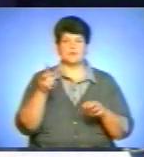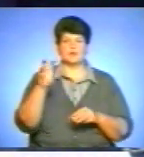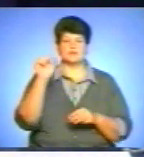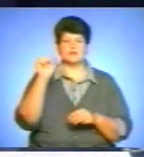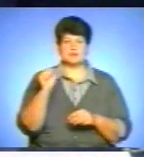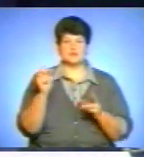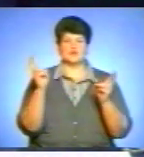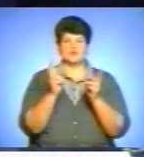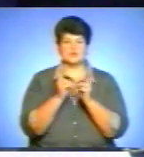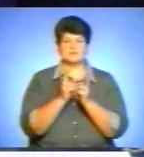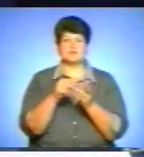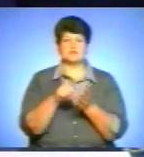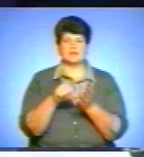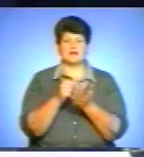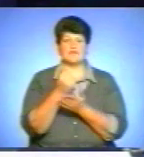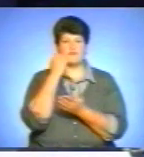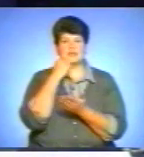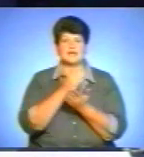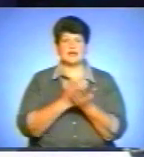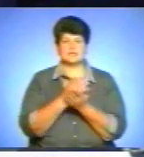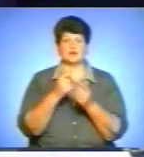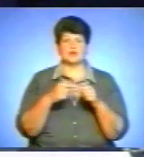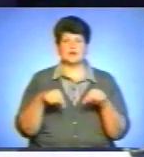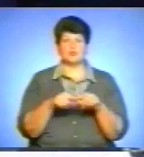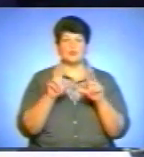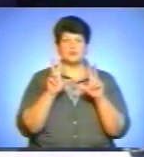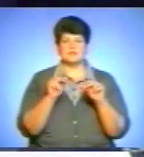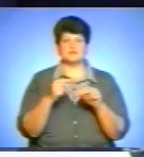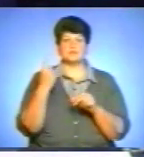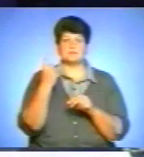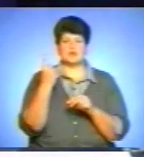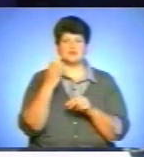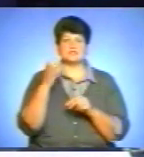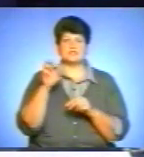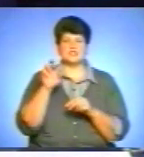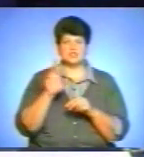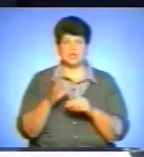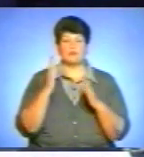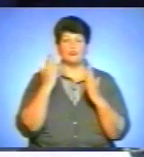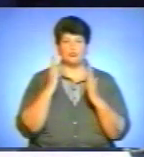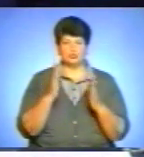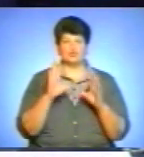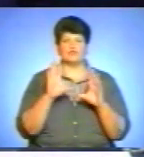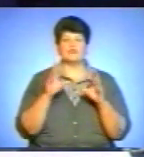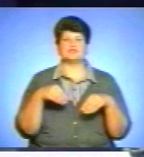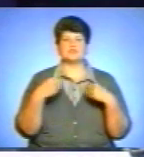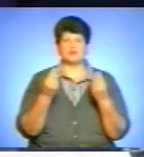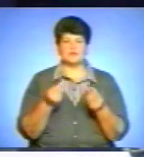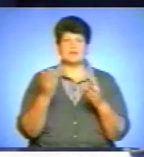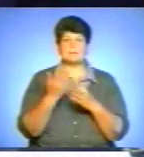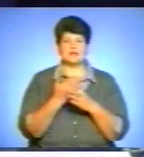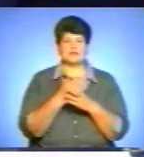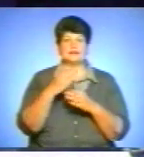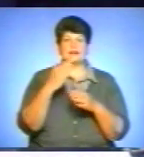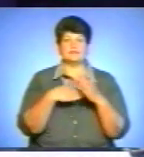представниками ветеранських організацій пообіцяв, що вже з 1 січня наступного року будуть встановлені пільги для інвалідів війни